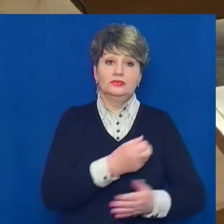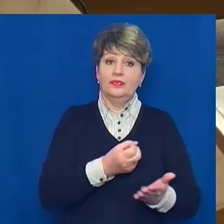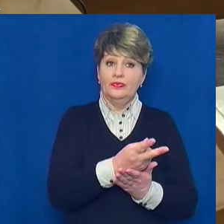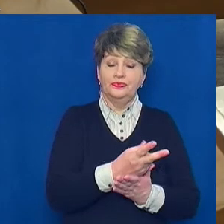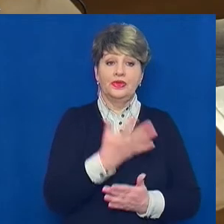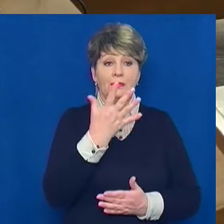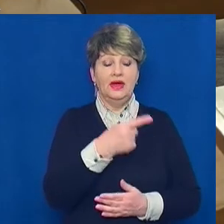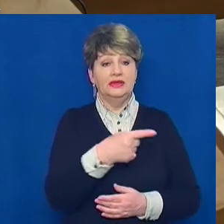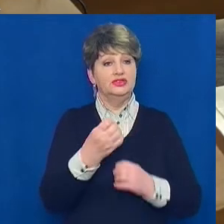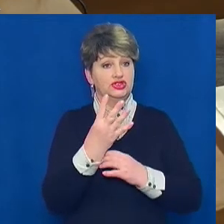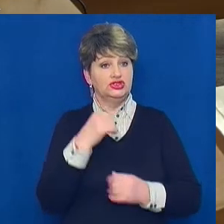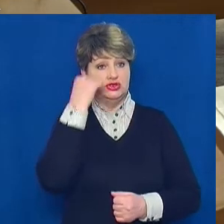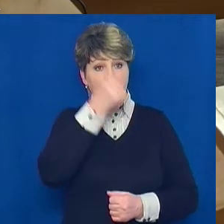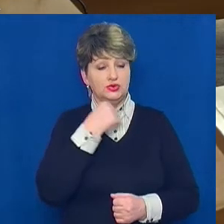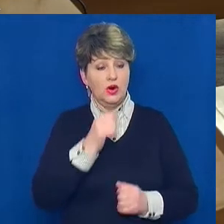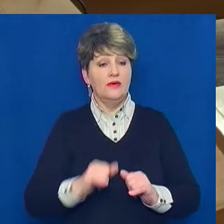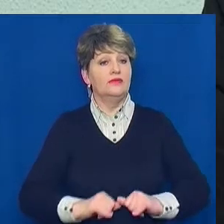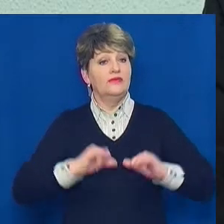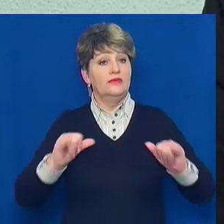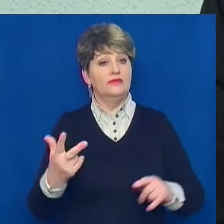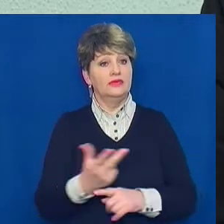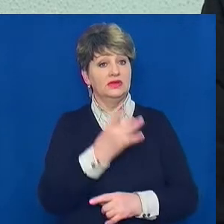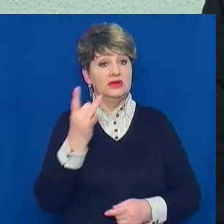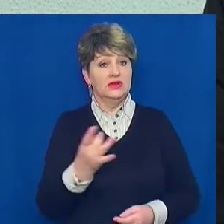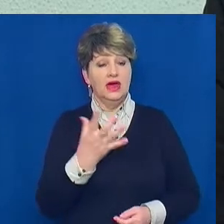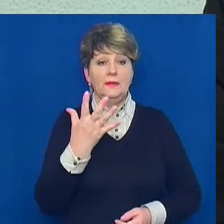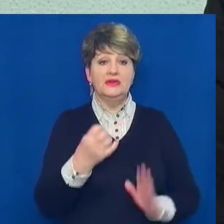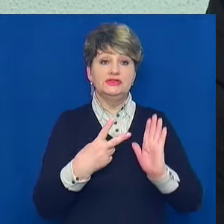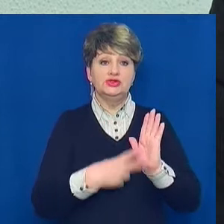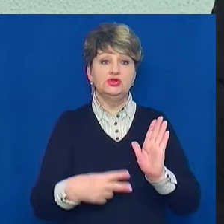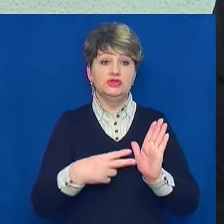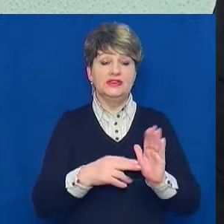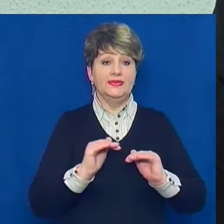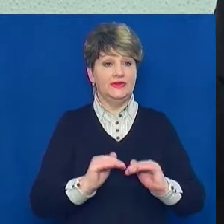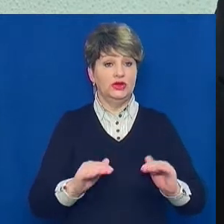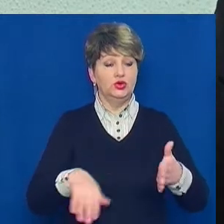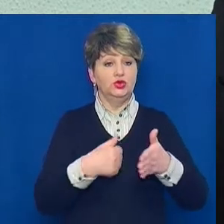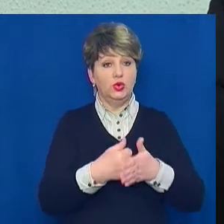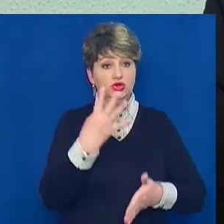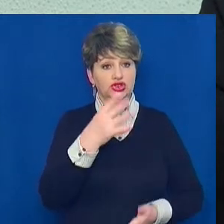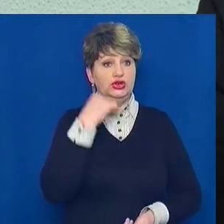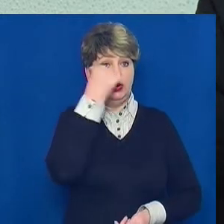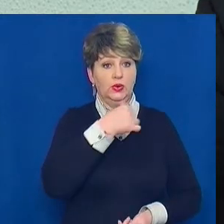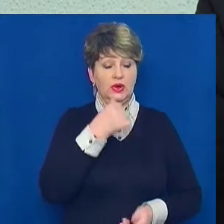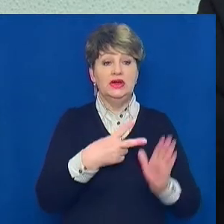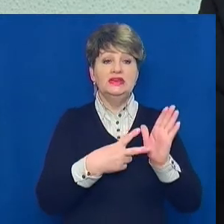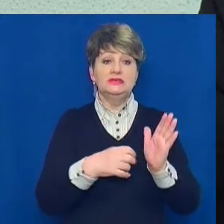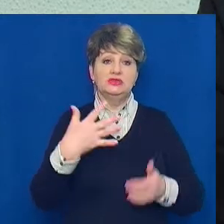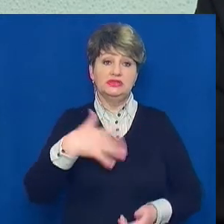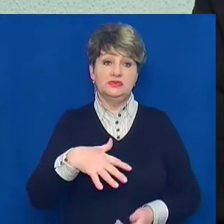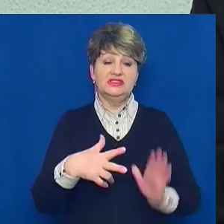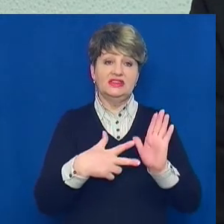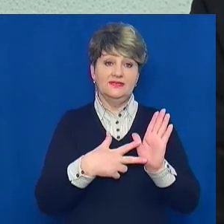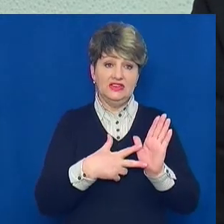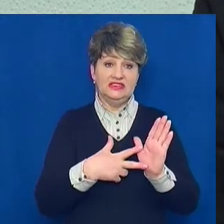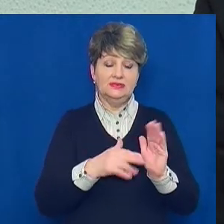до 14 років, зросла утричі. З них 577 дітей до 4 років, 758